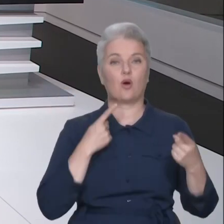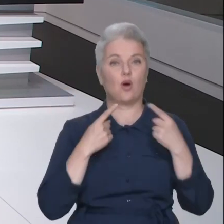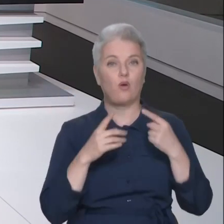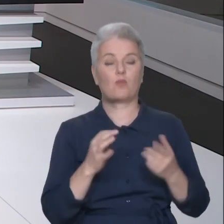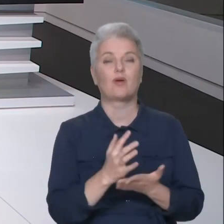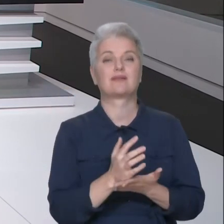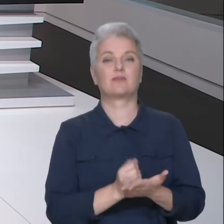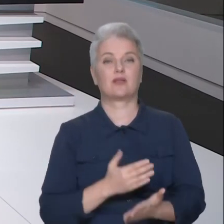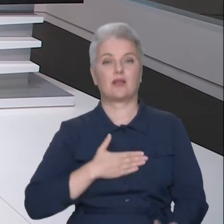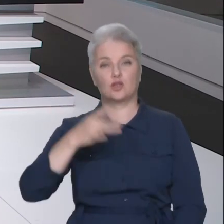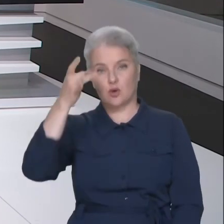збереження нашої культурної спадщини.